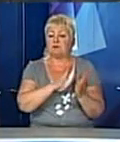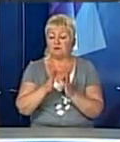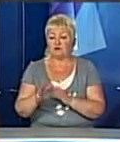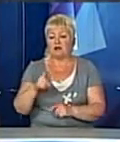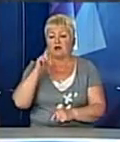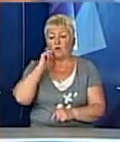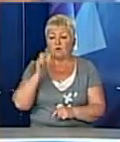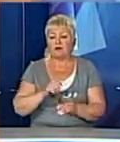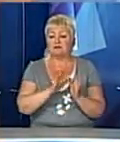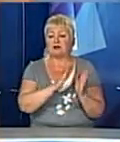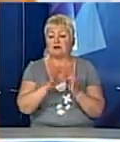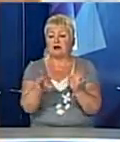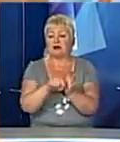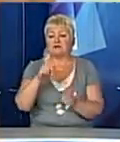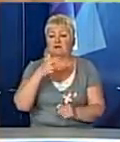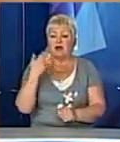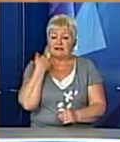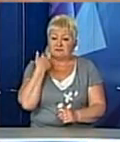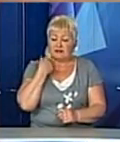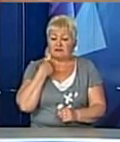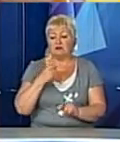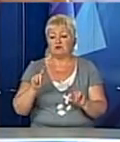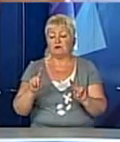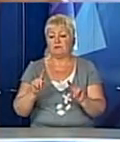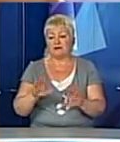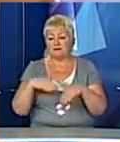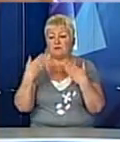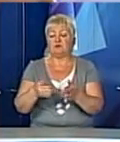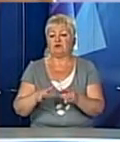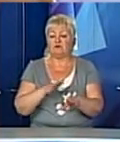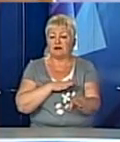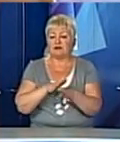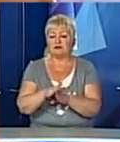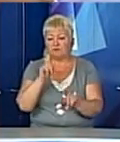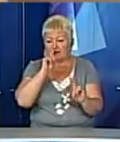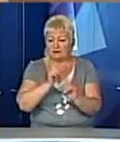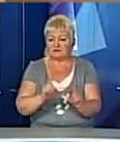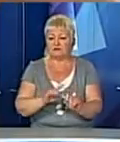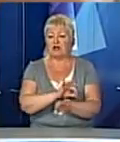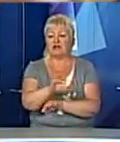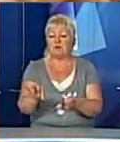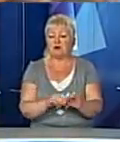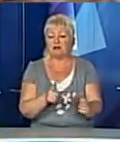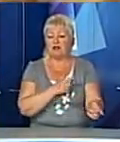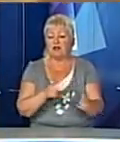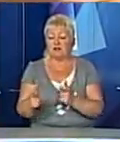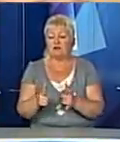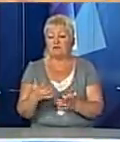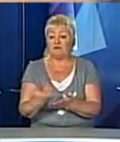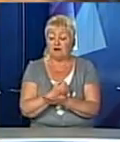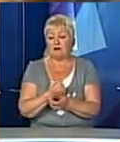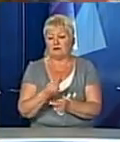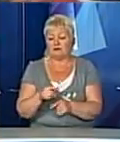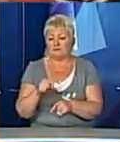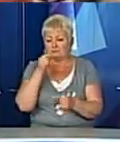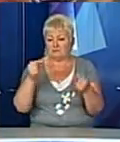асоціація разом із Британською радою запропонувала молодим фахівцям реалізовувати незвичайні проєкти і виграти для них відповідні гранти. Молоді